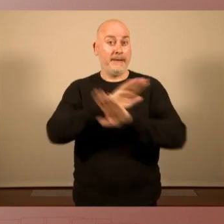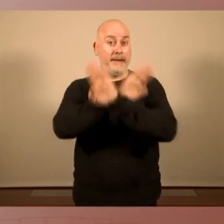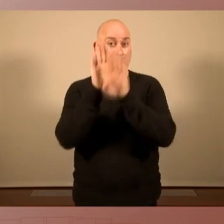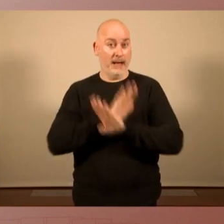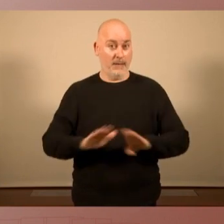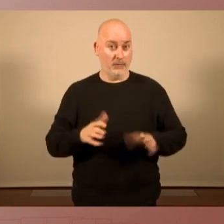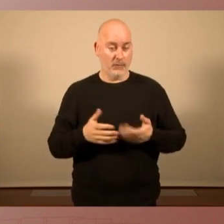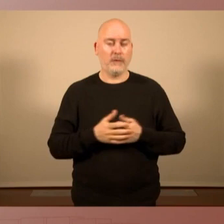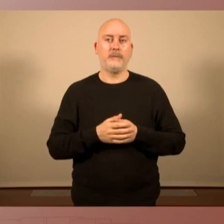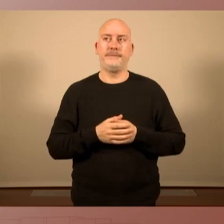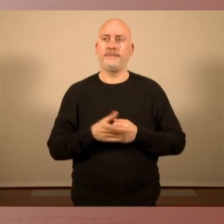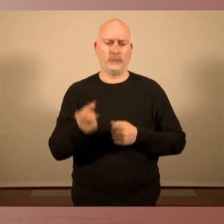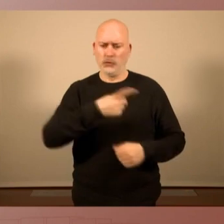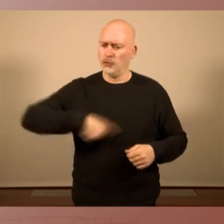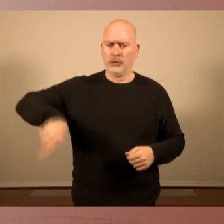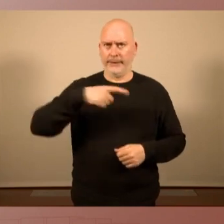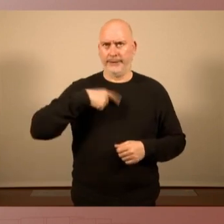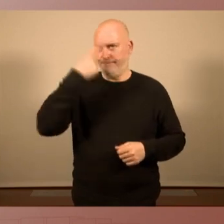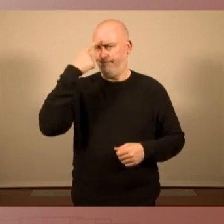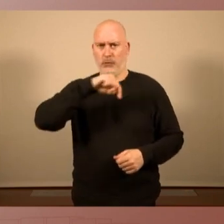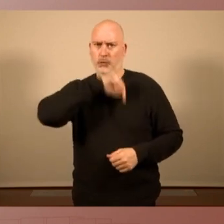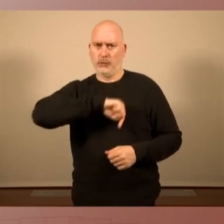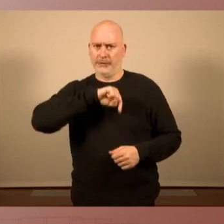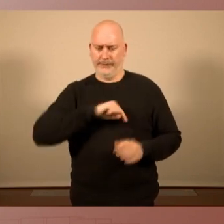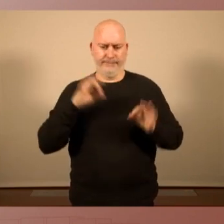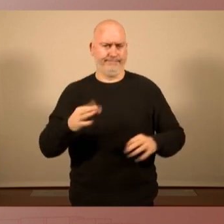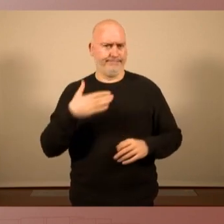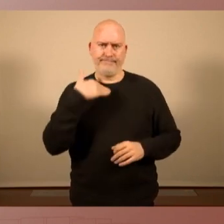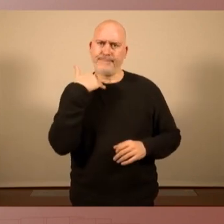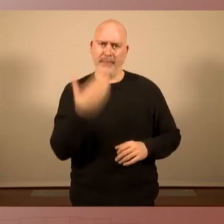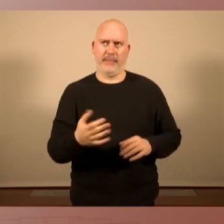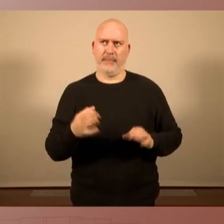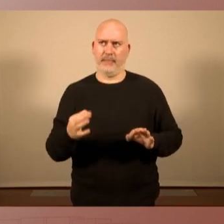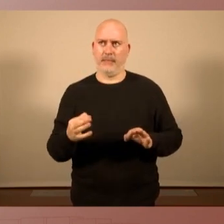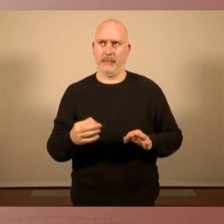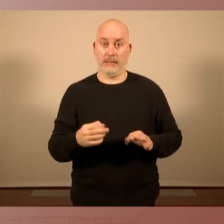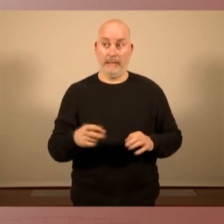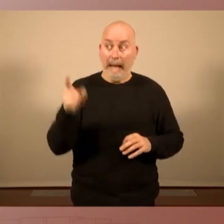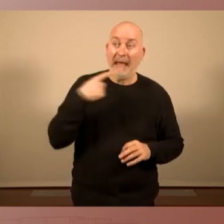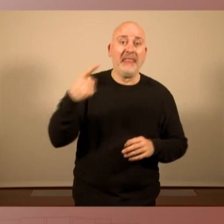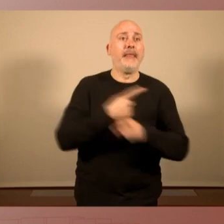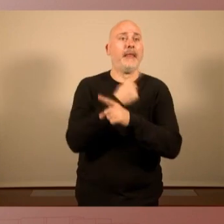Nosaltres som plenament conscients també que després diuen que no estan nerviosos.